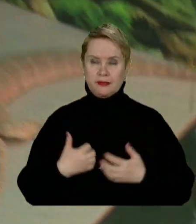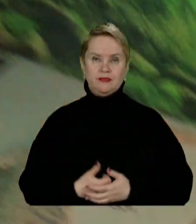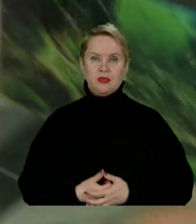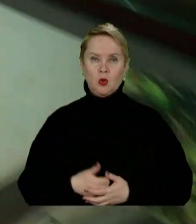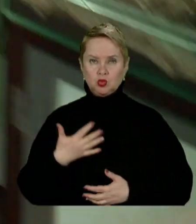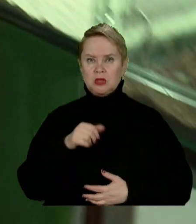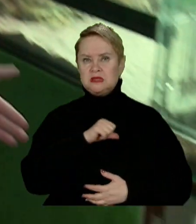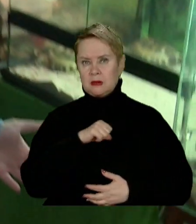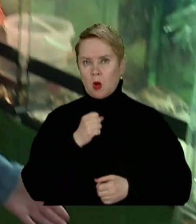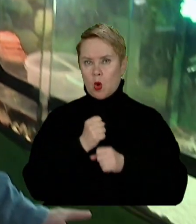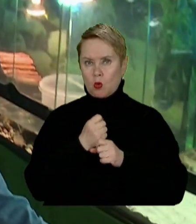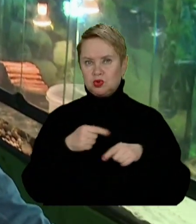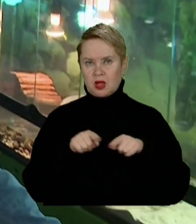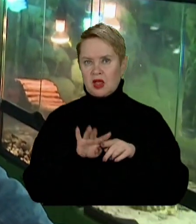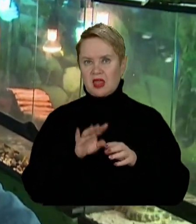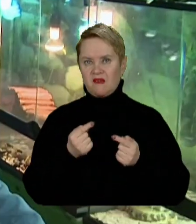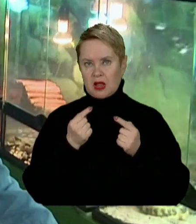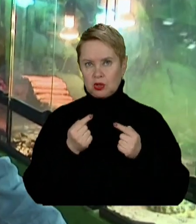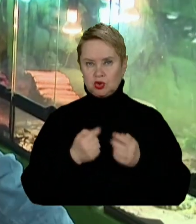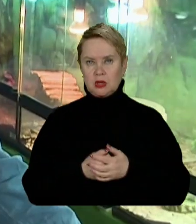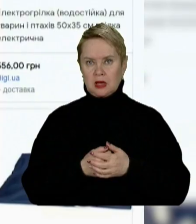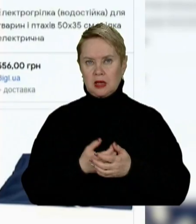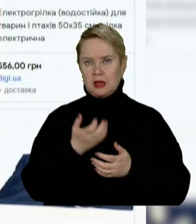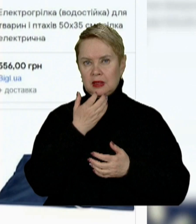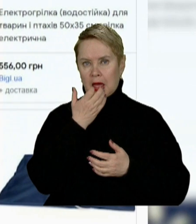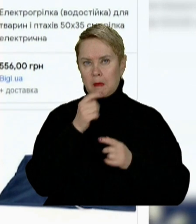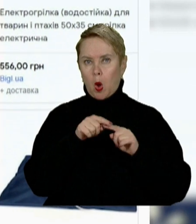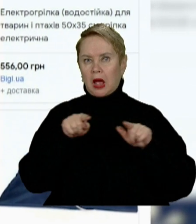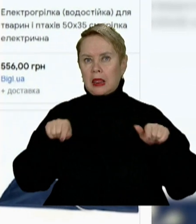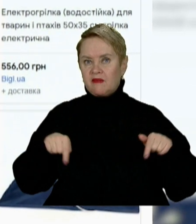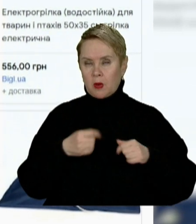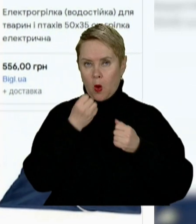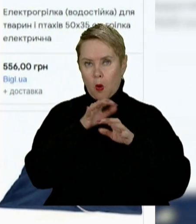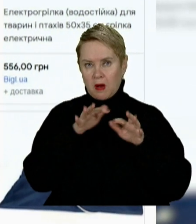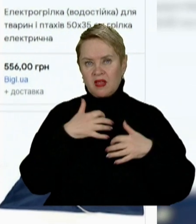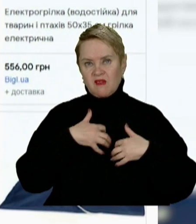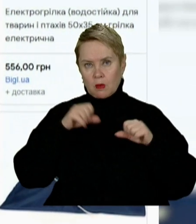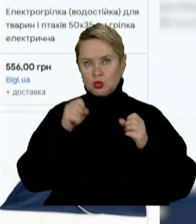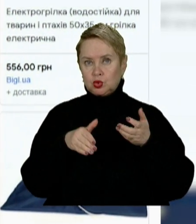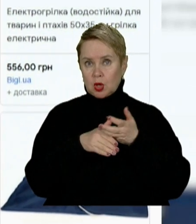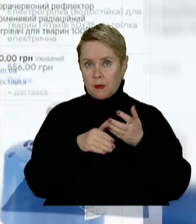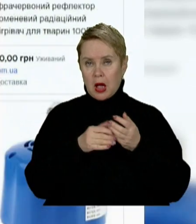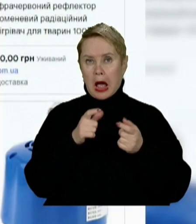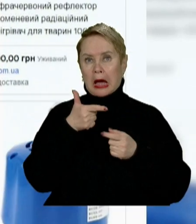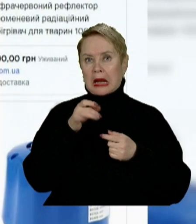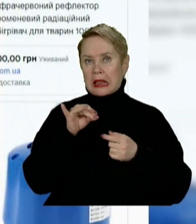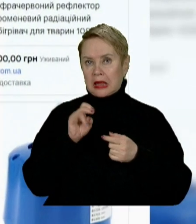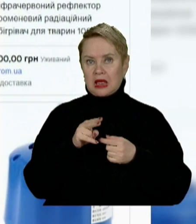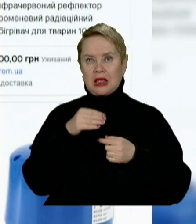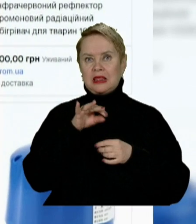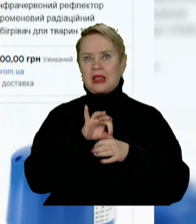самостійно роблячи такі невеличкі термокилимки. Обігрівати тварин можна за допомогою грілки або